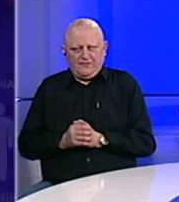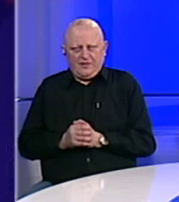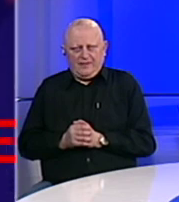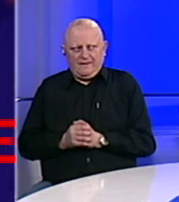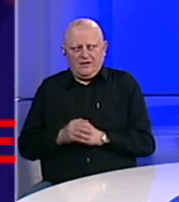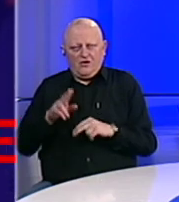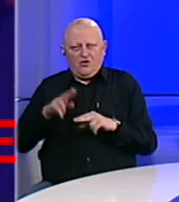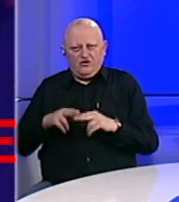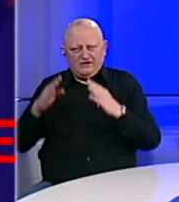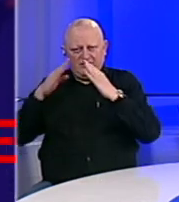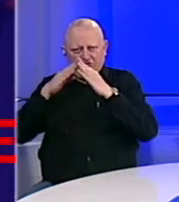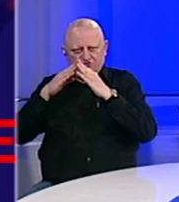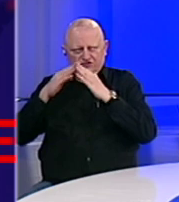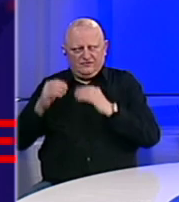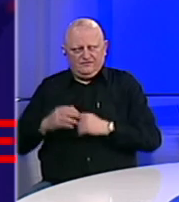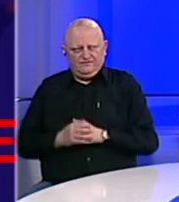Ostanite kod kuće.